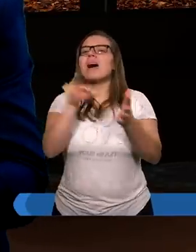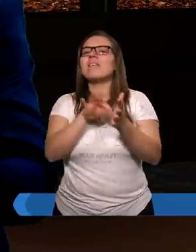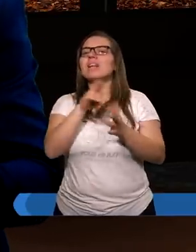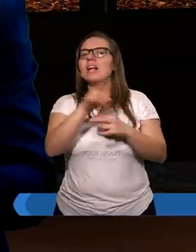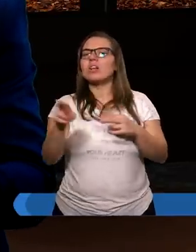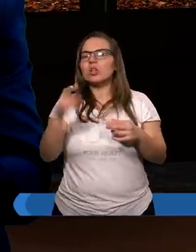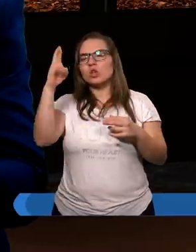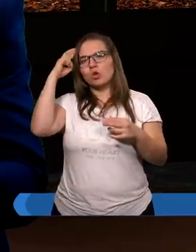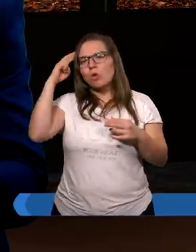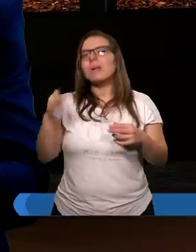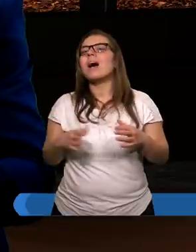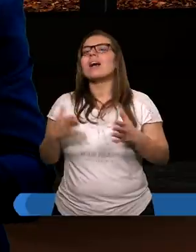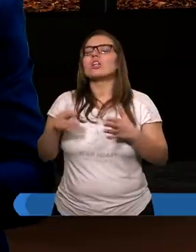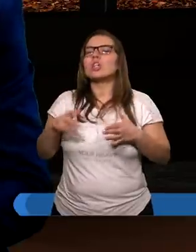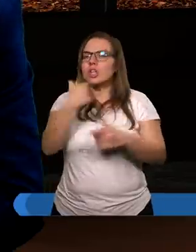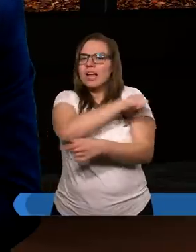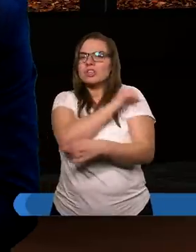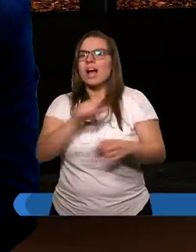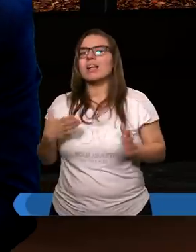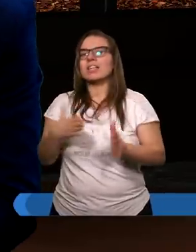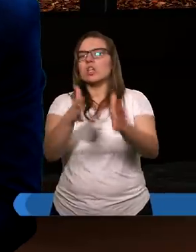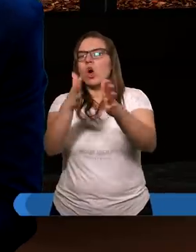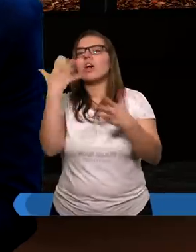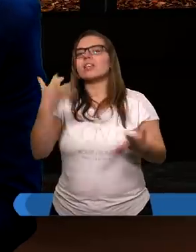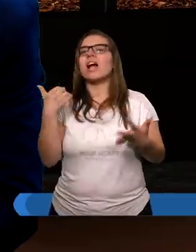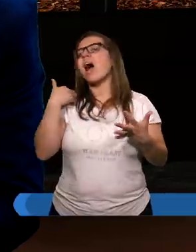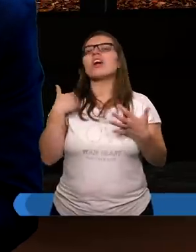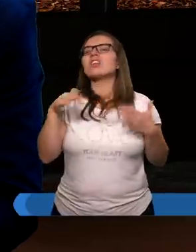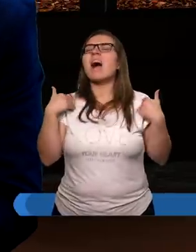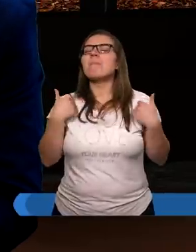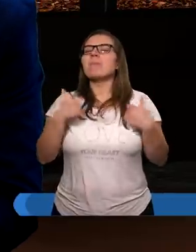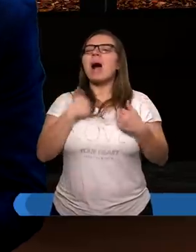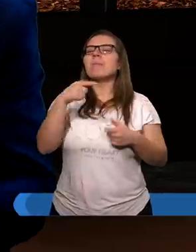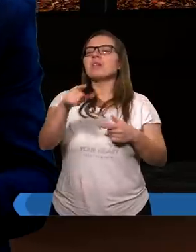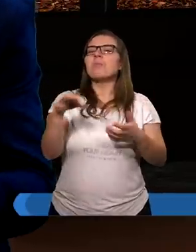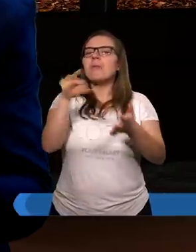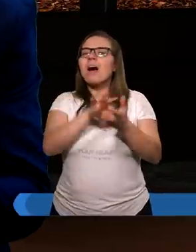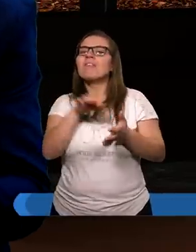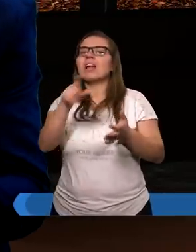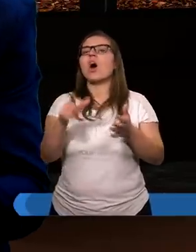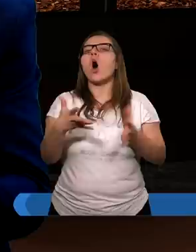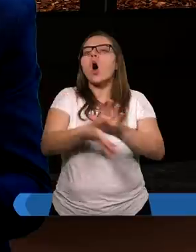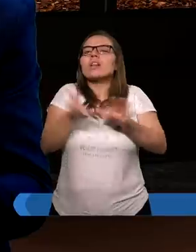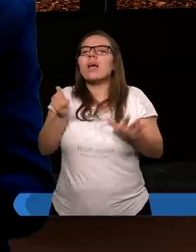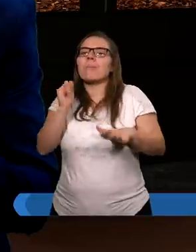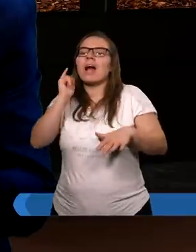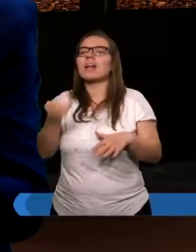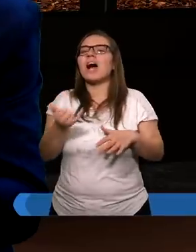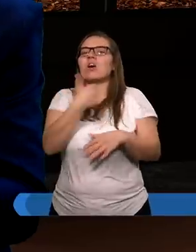zrozumienie tej chrześcijańskiej drogi, ścieżki i też nie chciałbym, abyśmy tutaj to odebrali jako